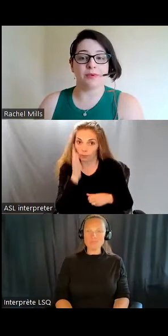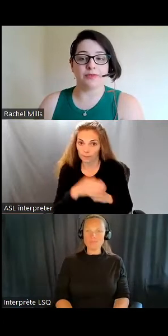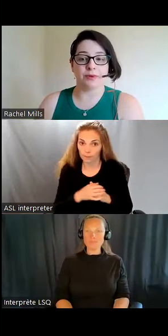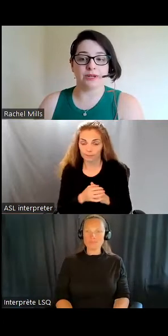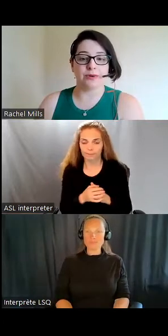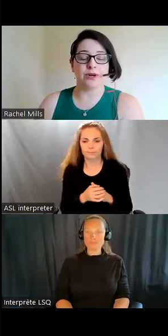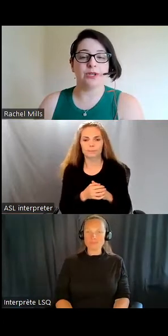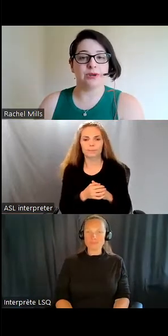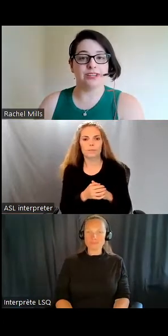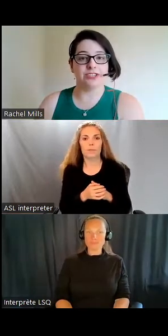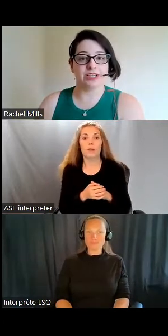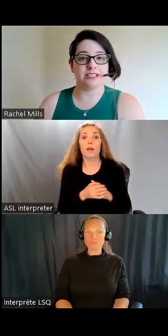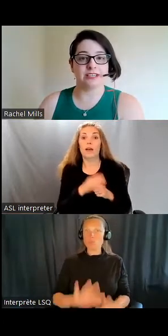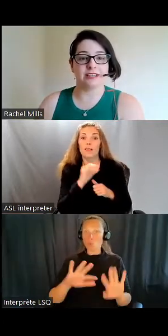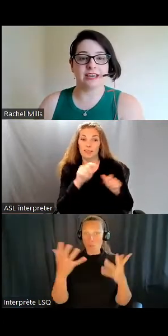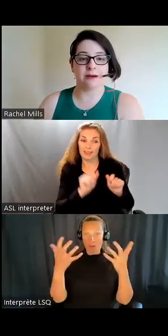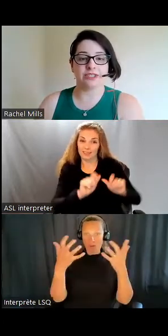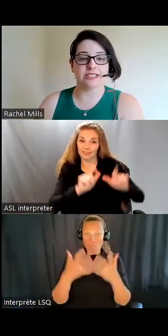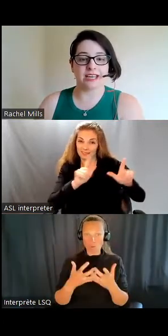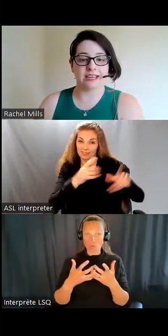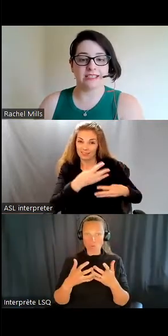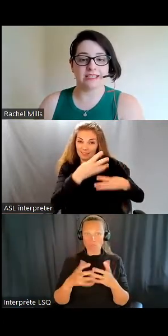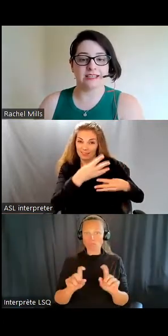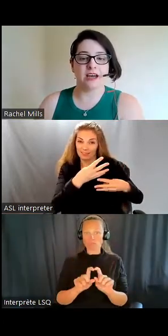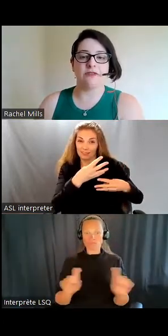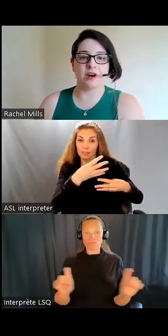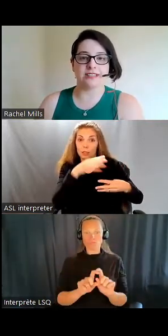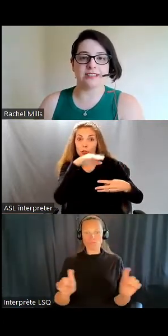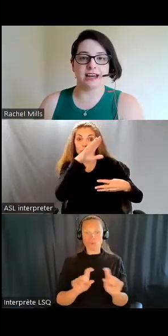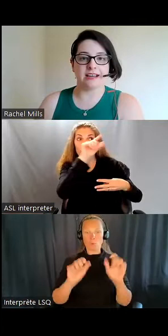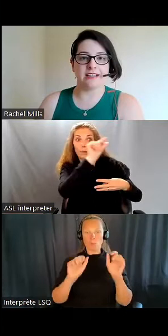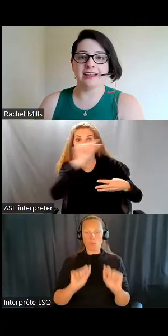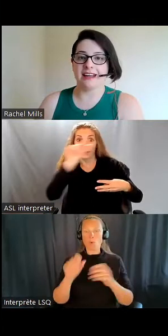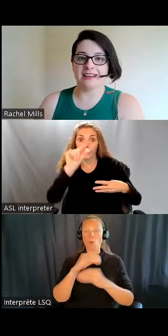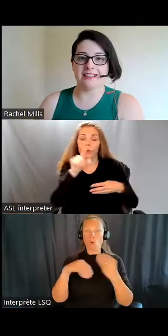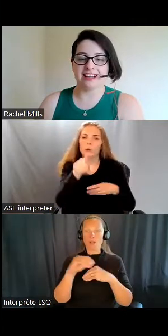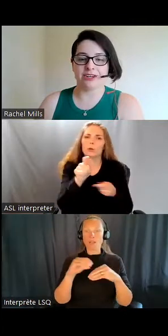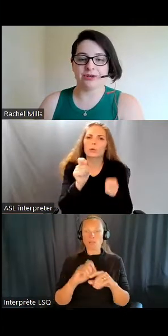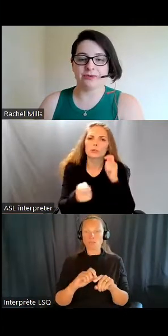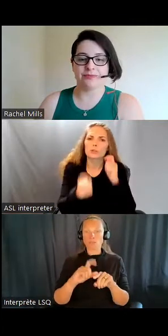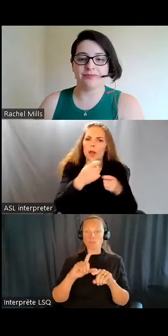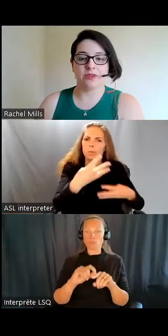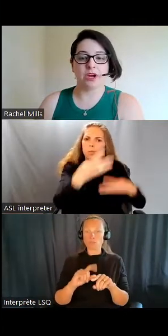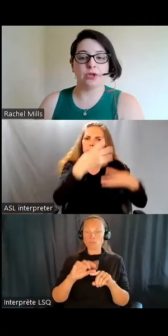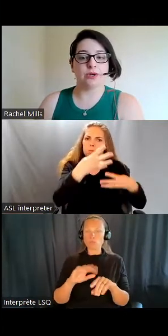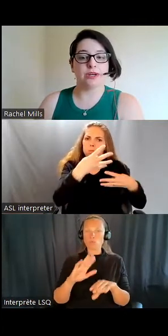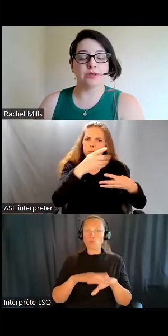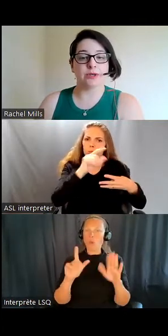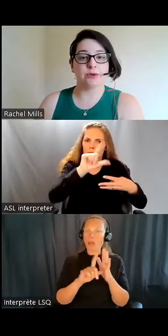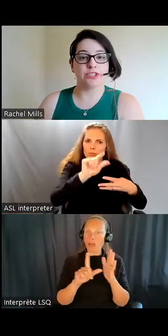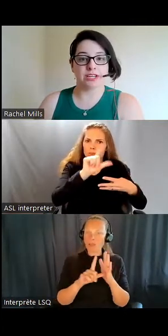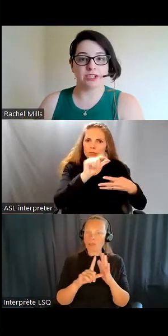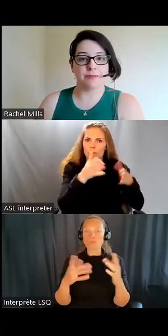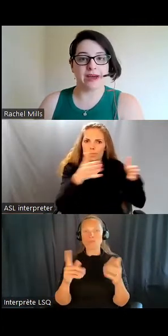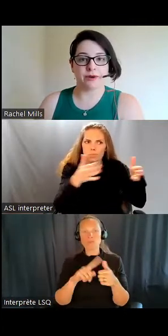La barre d'outils située en haut de la fenêtre vous permet de régler la taille, le style et la couleur des sous